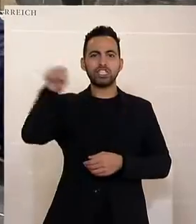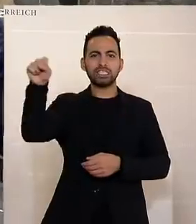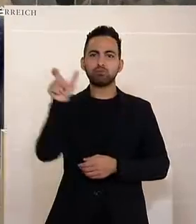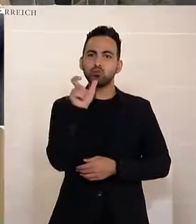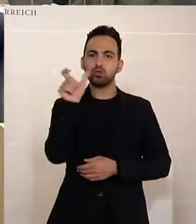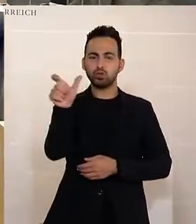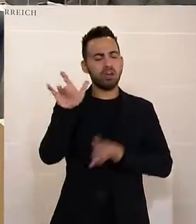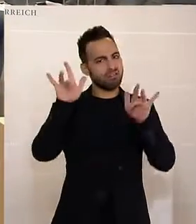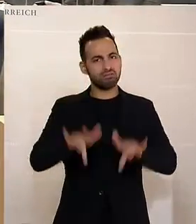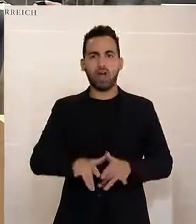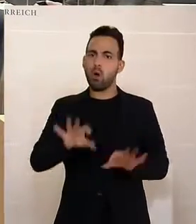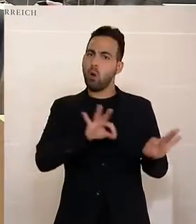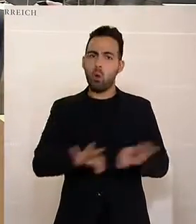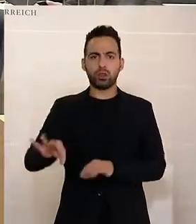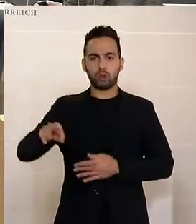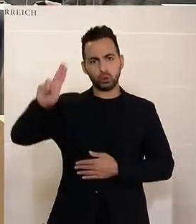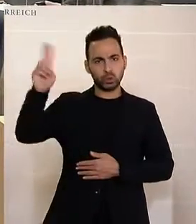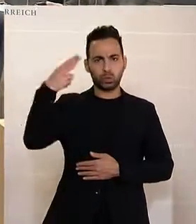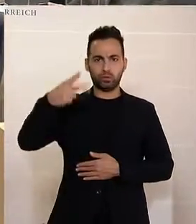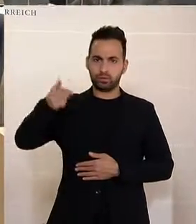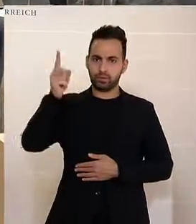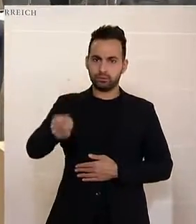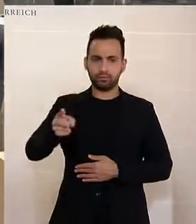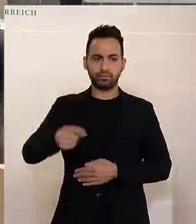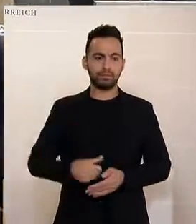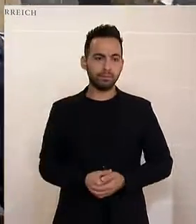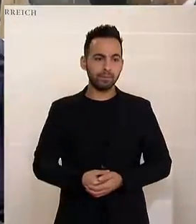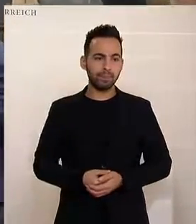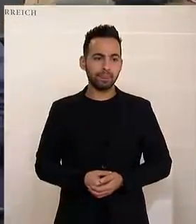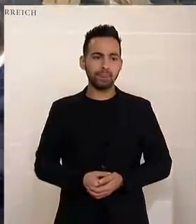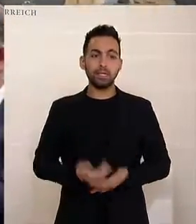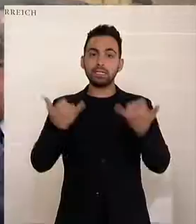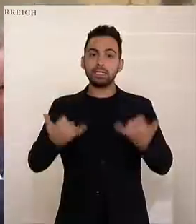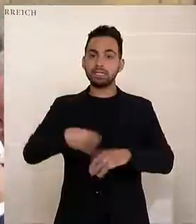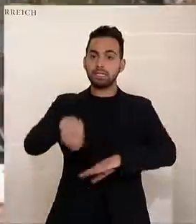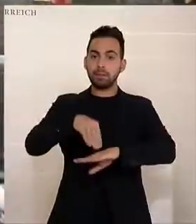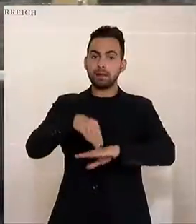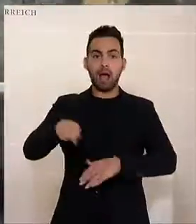möchte Ihnen einen Ordnungsruf geben und am Wort ist nun der Herr Abgeordneter Alois Stöger.